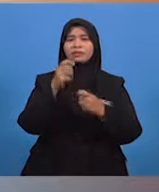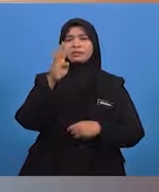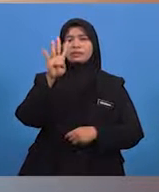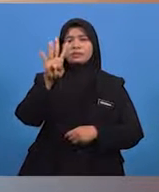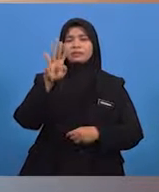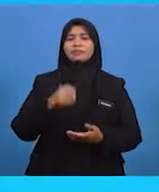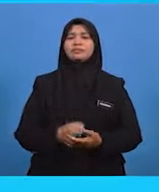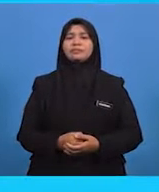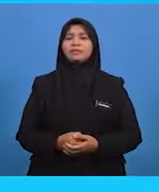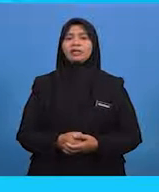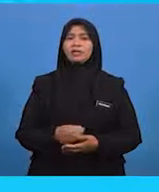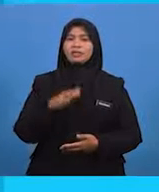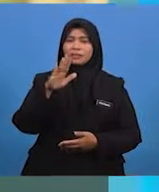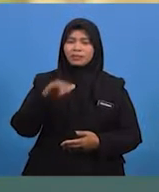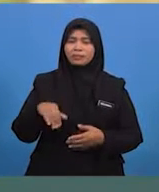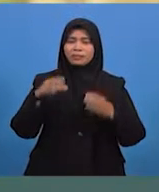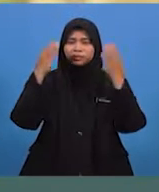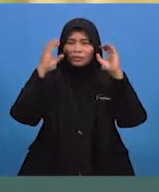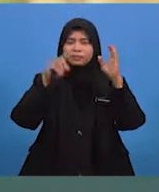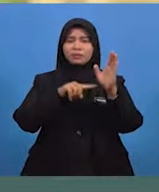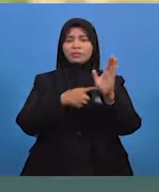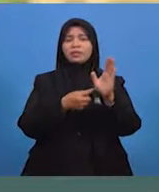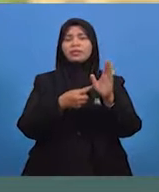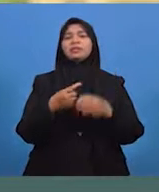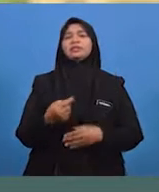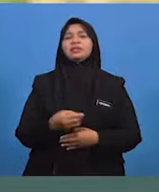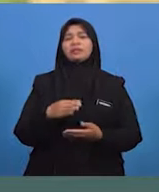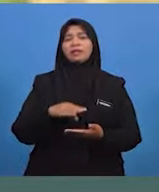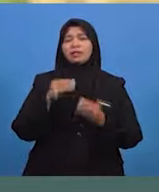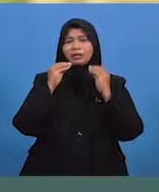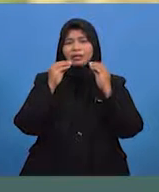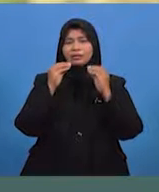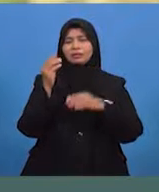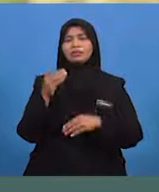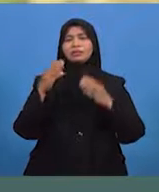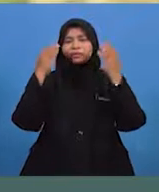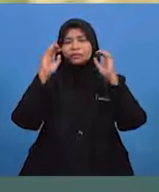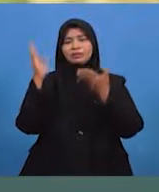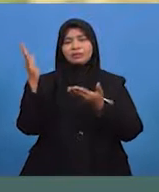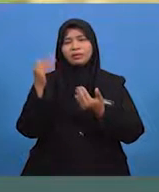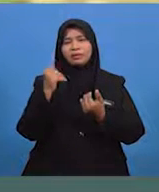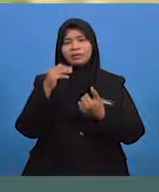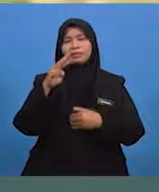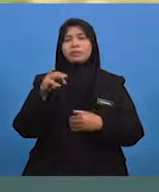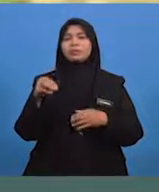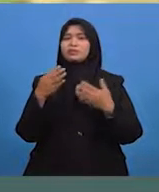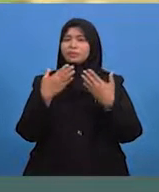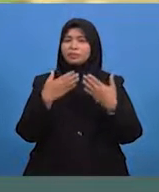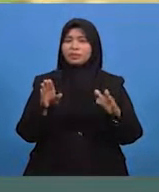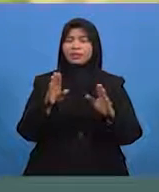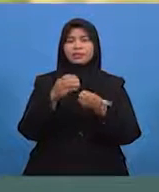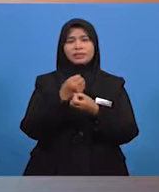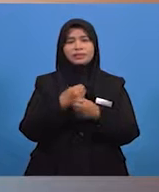Baiklah, sebelum cikgu mulakan sesi hari ini, cikgu harap murid-murid sudah pun